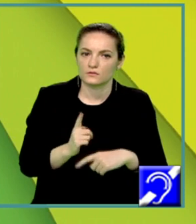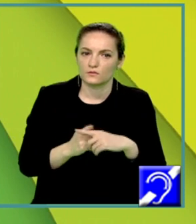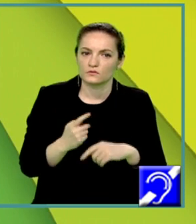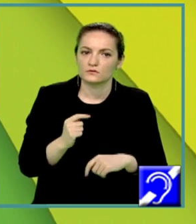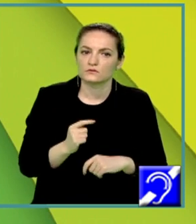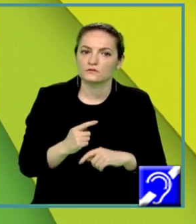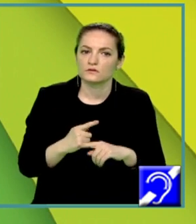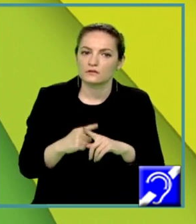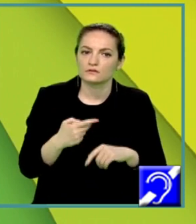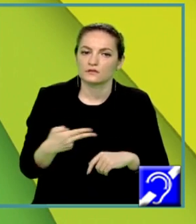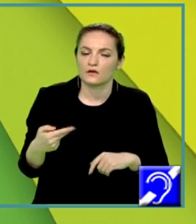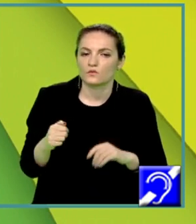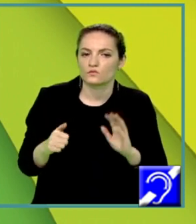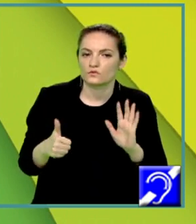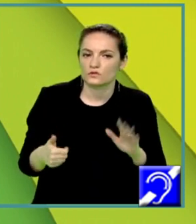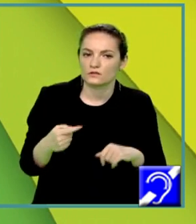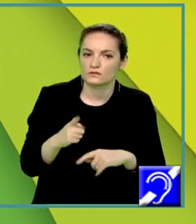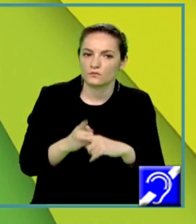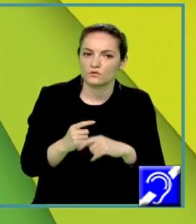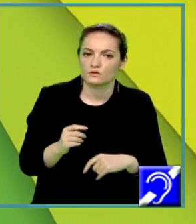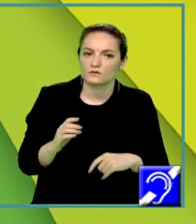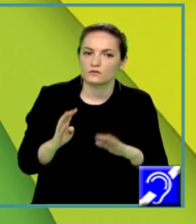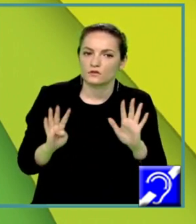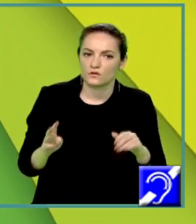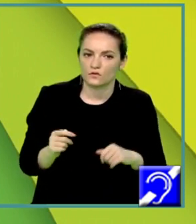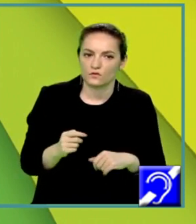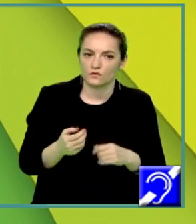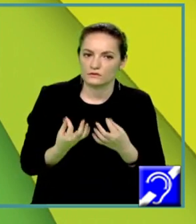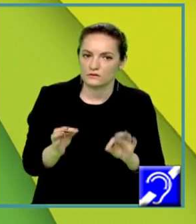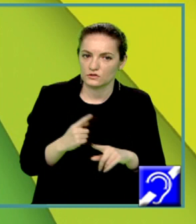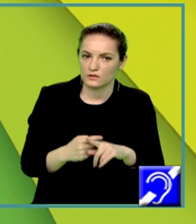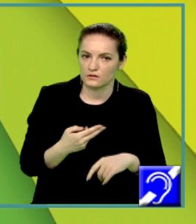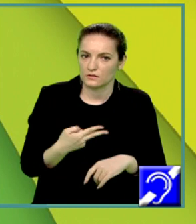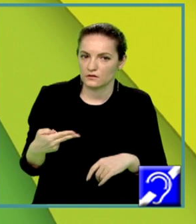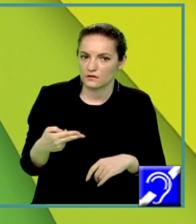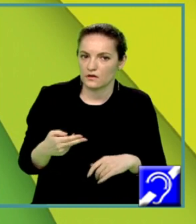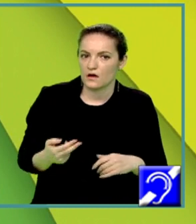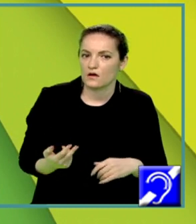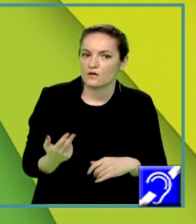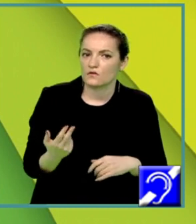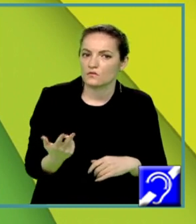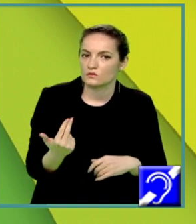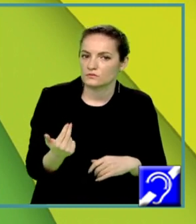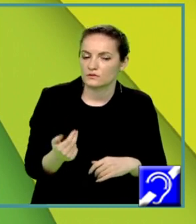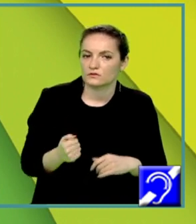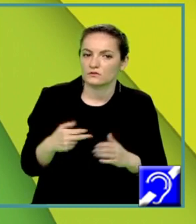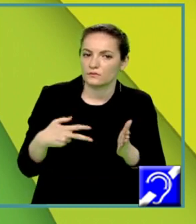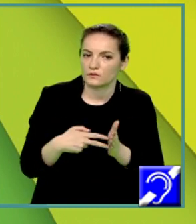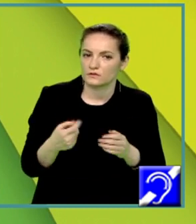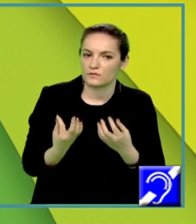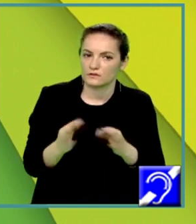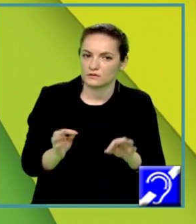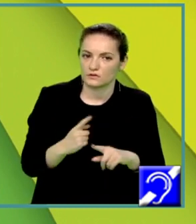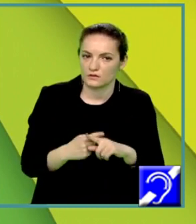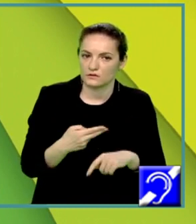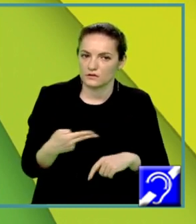Adică 10x este egal cu 15. Se împarte totul la 10 și obținem x egal cu 15 pe 10.